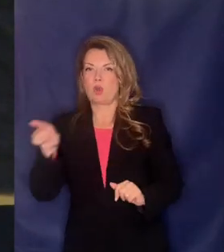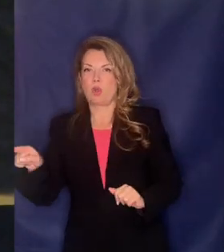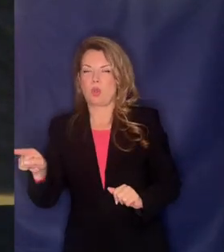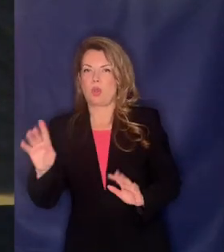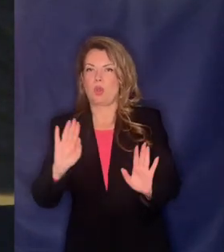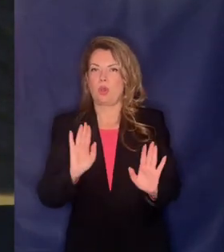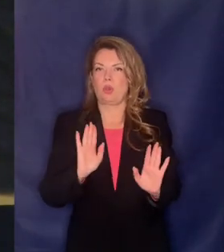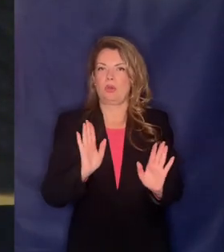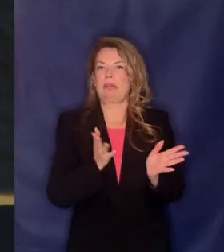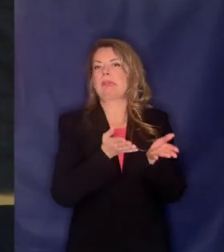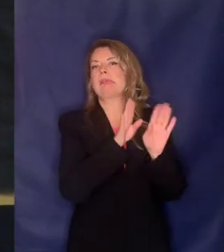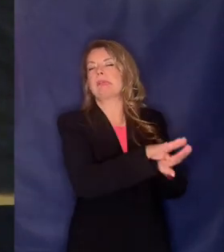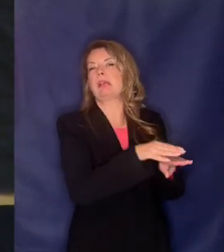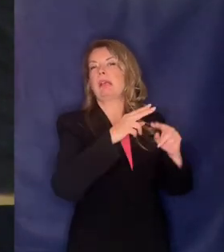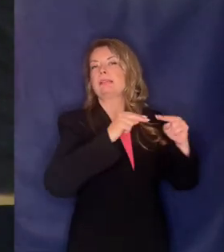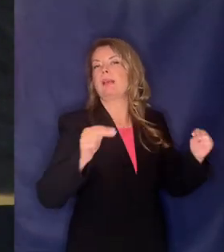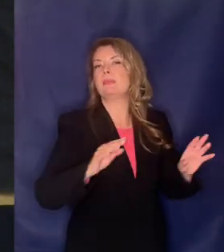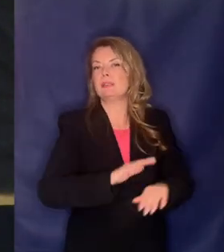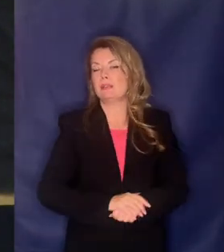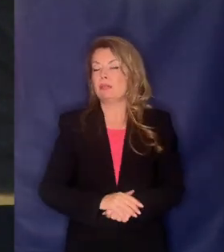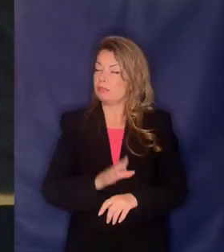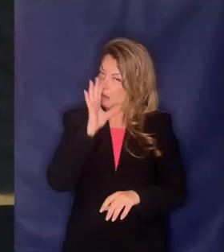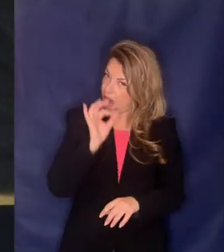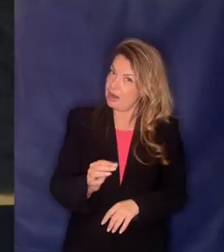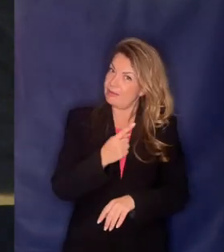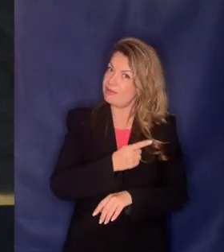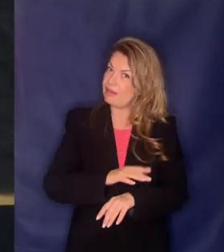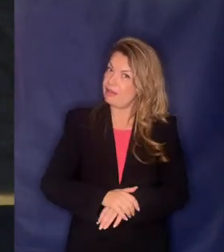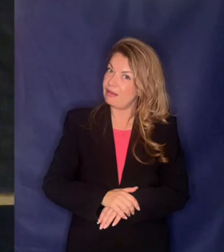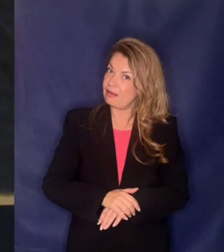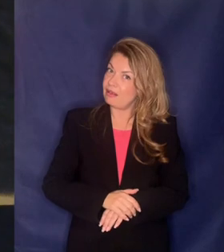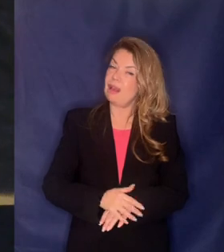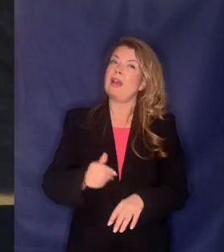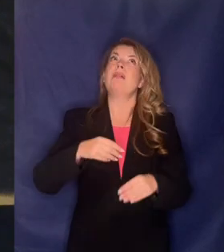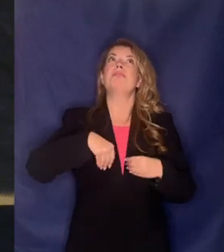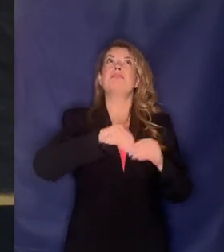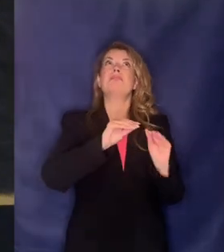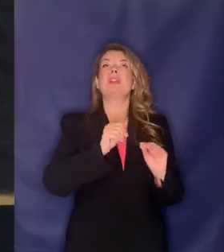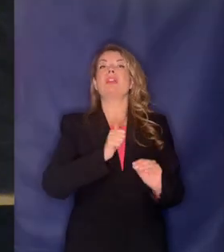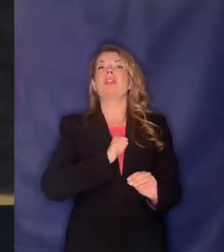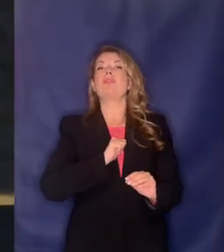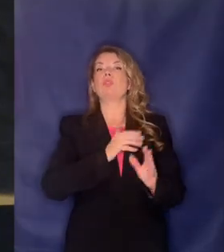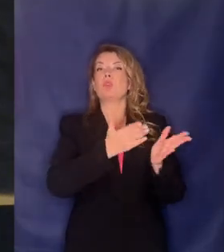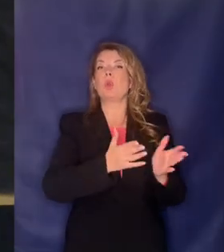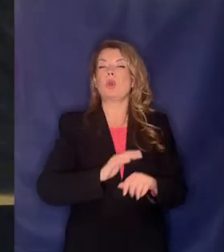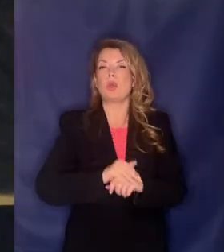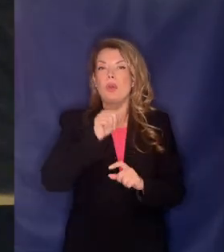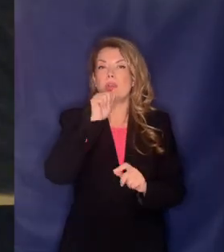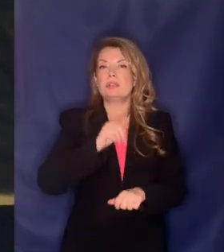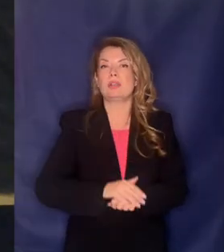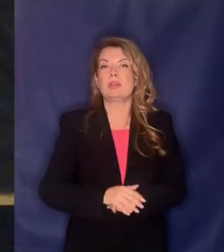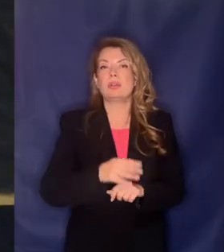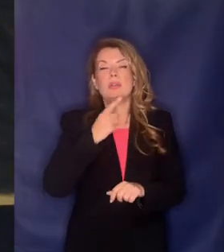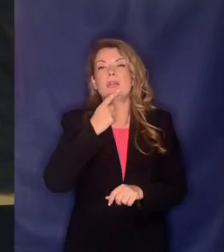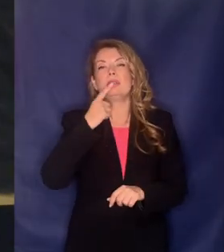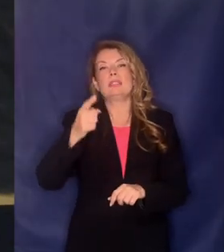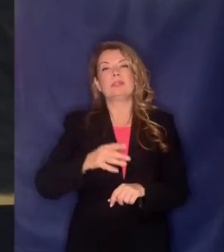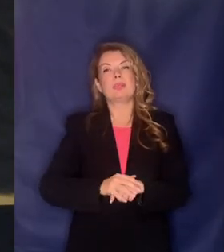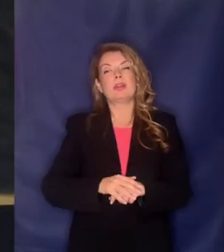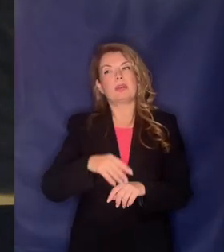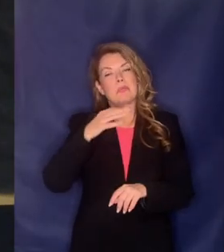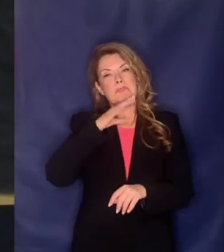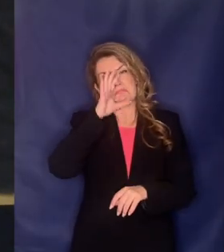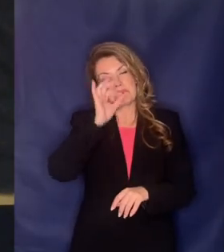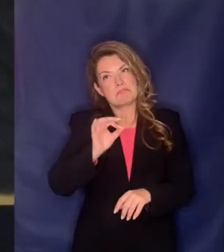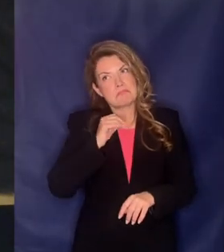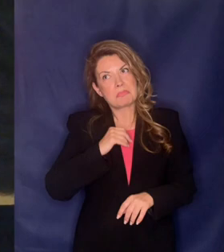Μητσοτάκης δεν θα έλεγε το δρόμο στην ιδιωτικοποίηση του νερού όπως ακούσατε από τον εξαιρετικό νομικό σπάνε βλέπω νομικό